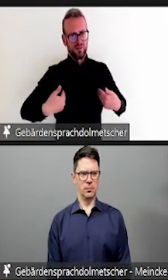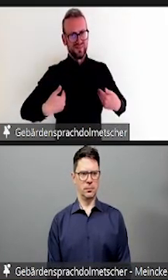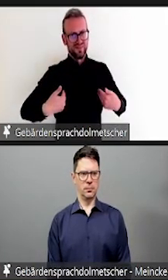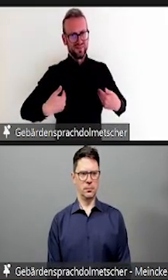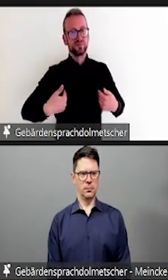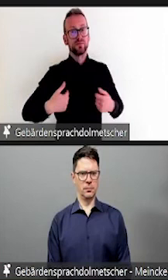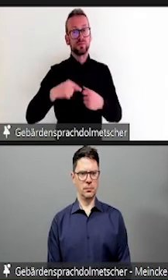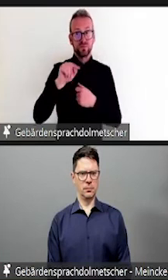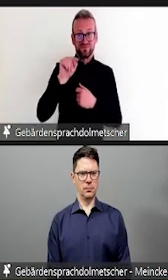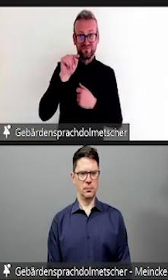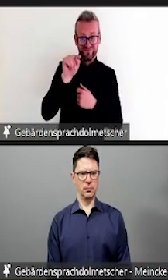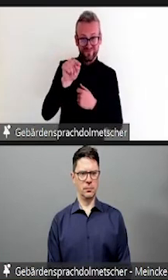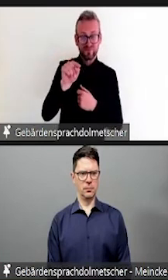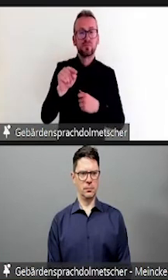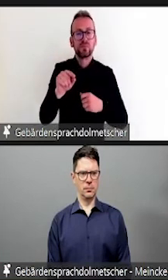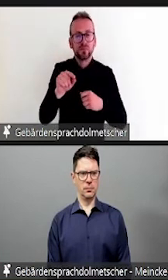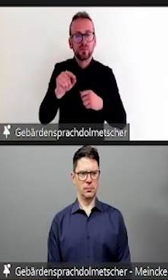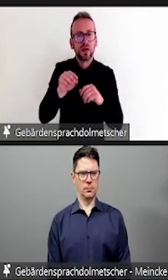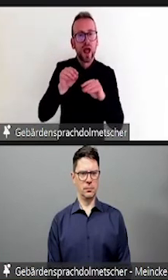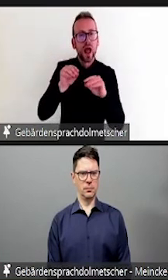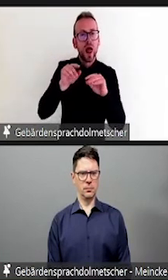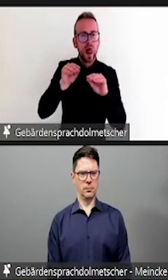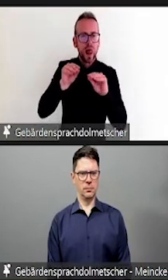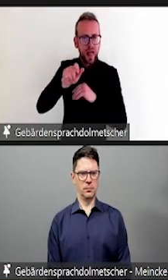wäre dann auch wieder Aufgabe der Lehrenden.